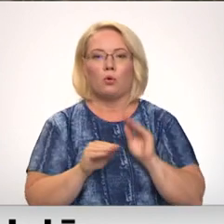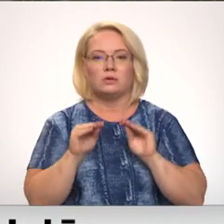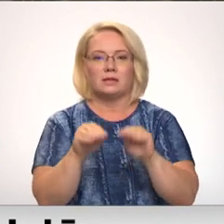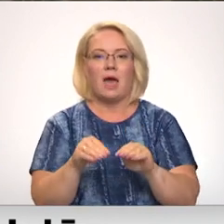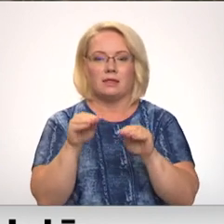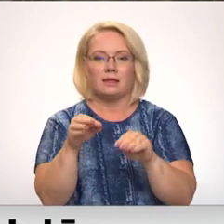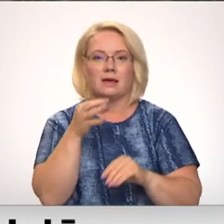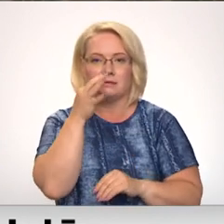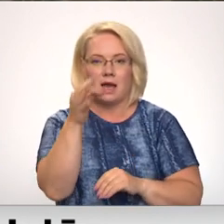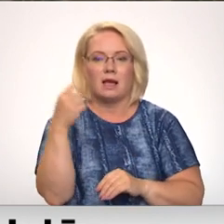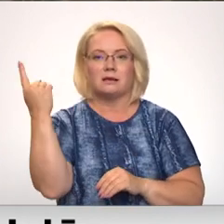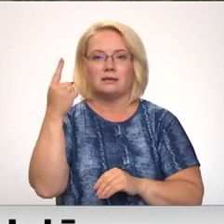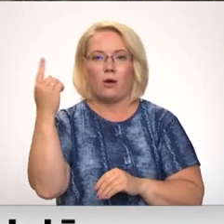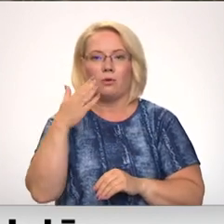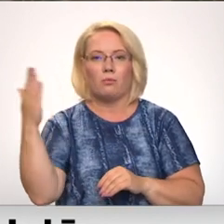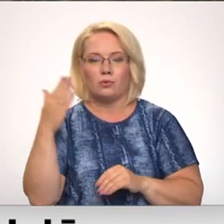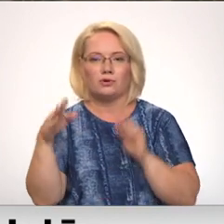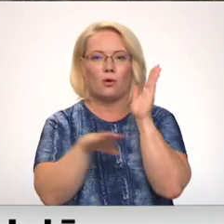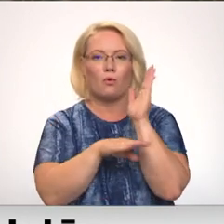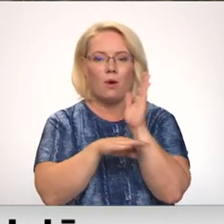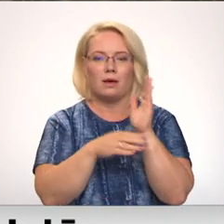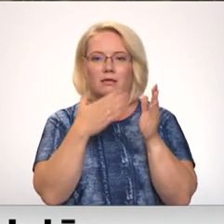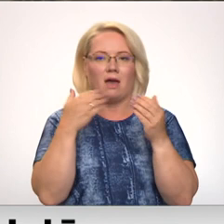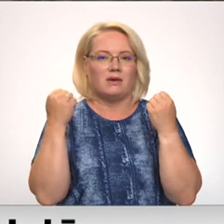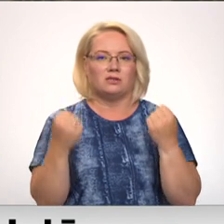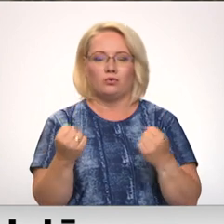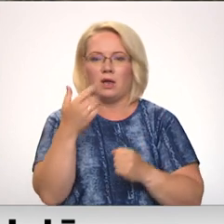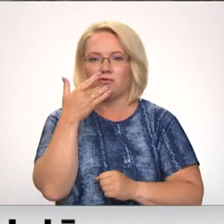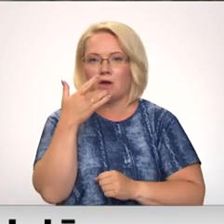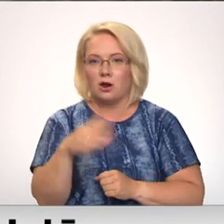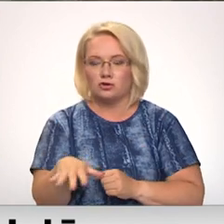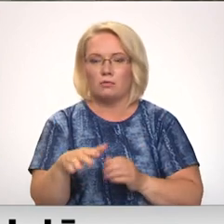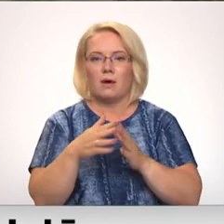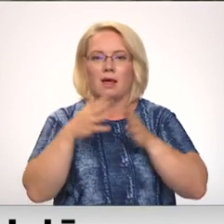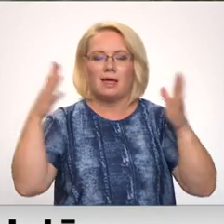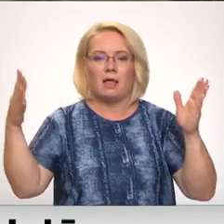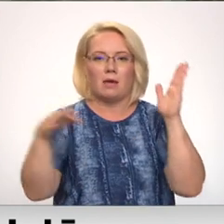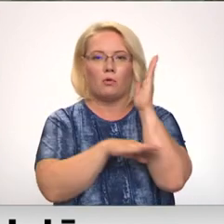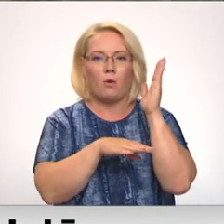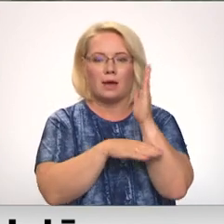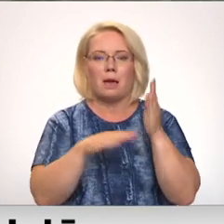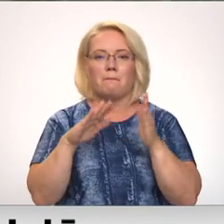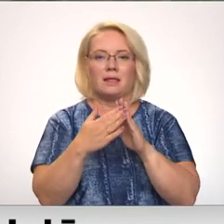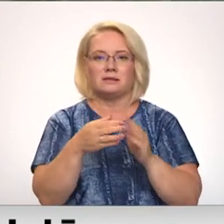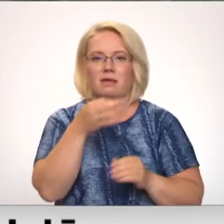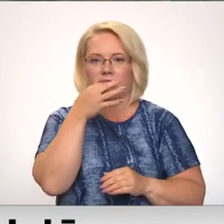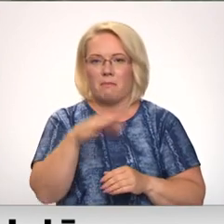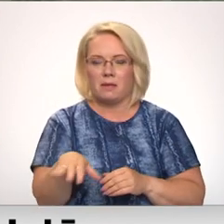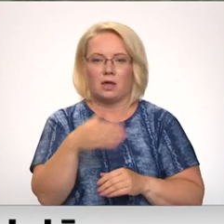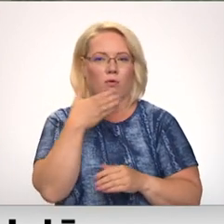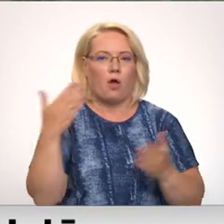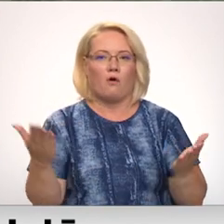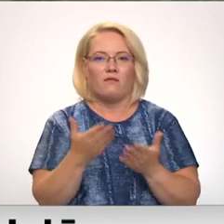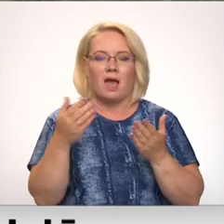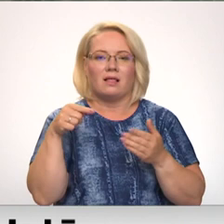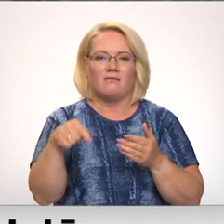ka saules pusē esošās lapotnes nav izturējušas vēlmi. Lieliem kokiem pilsētas nepatīkot un neesot viegli tos